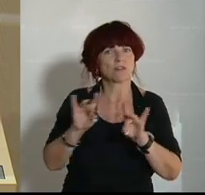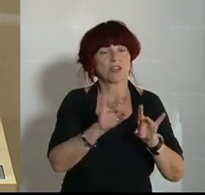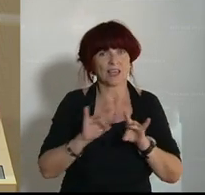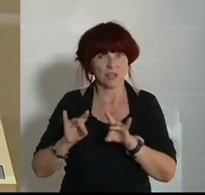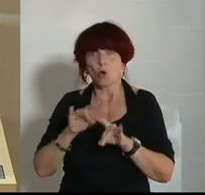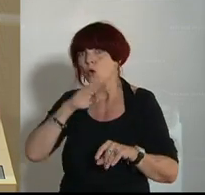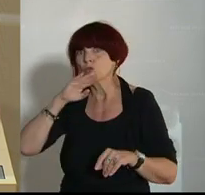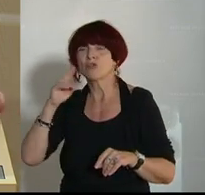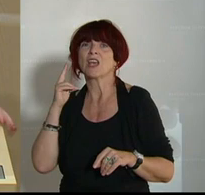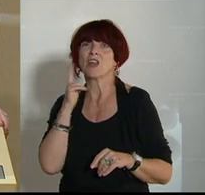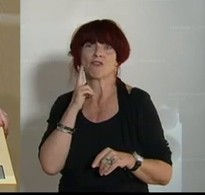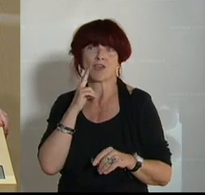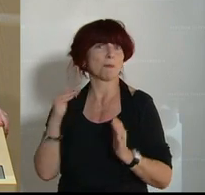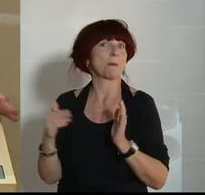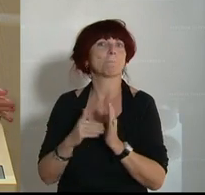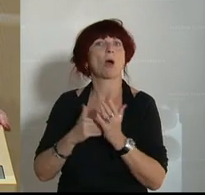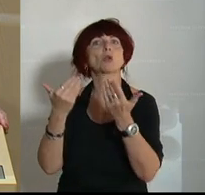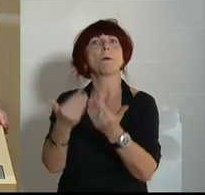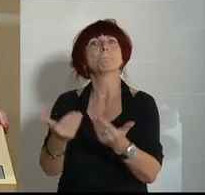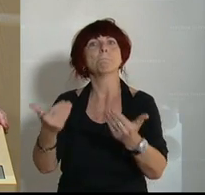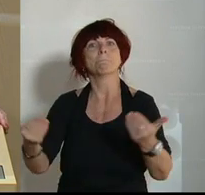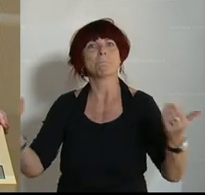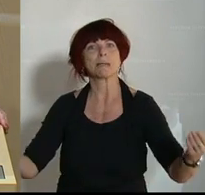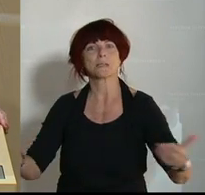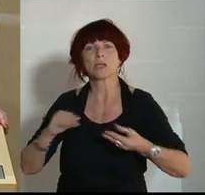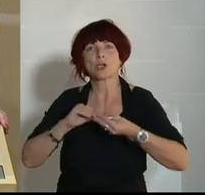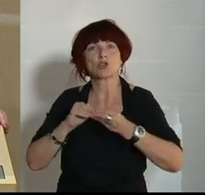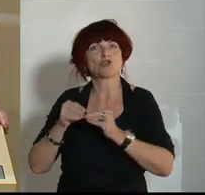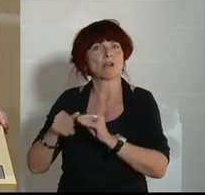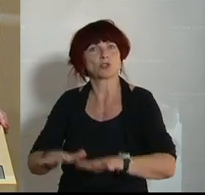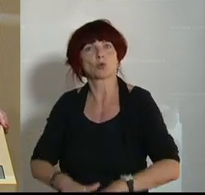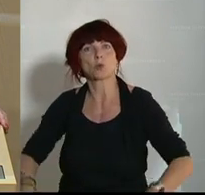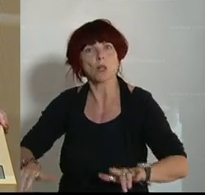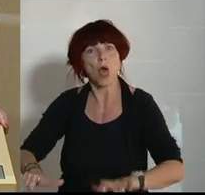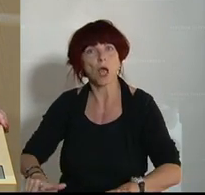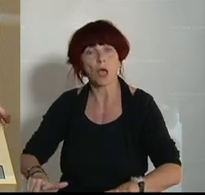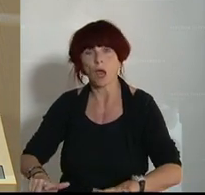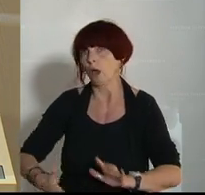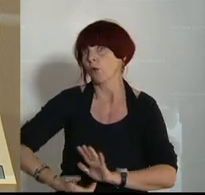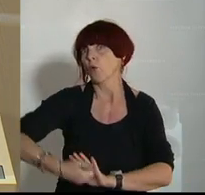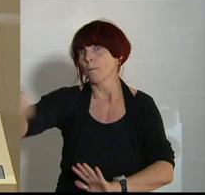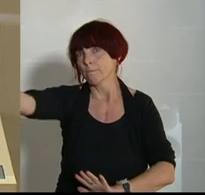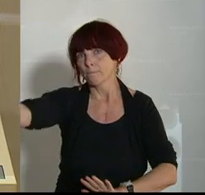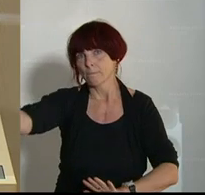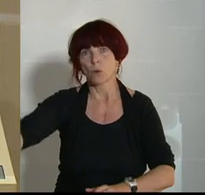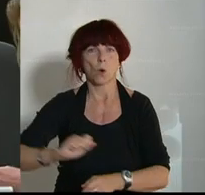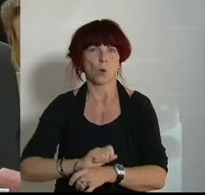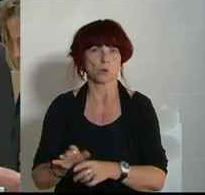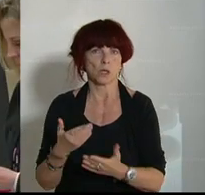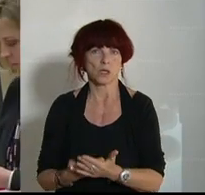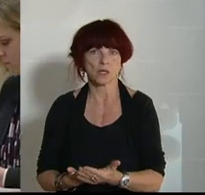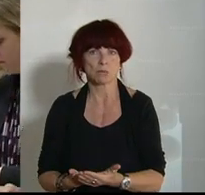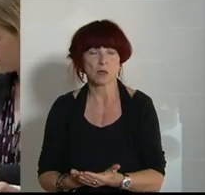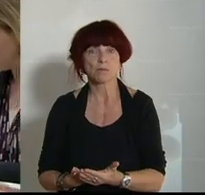Geschäftsgrundlage und diese Grundlage wurde ihnen natürlich über die letzten Monate zur Gänze entzogen. Und für andere